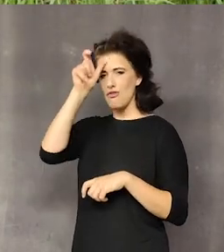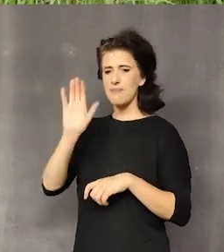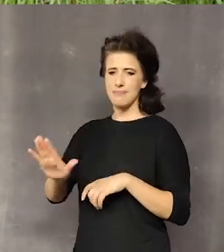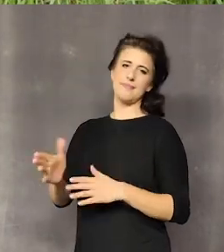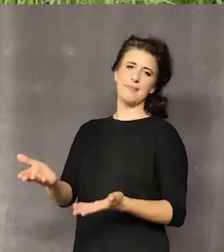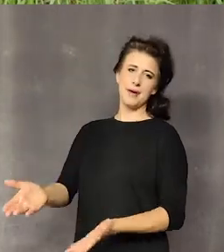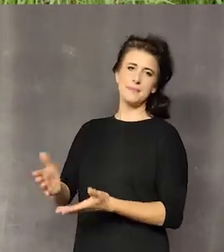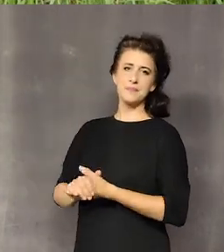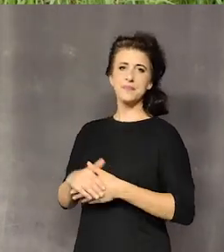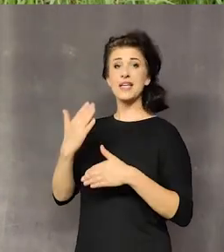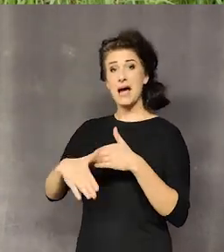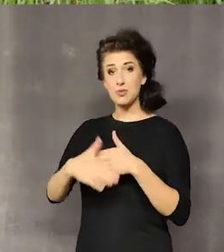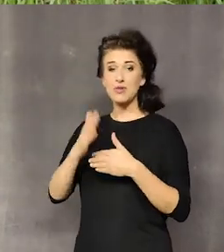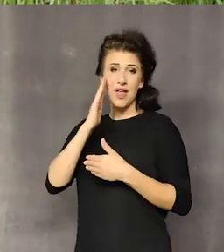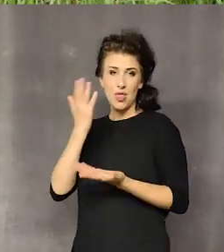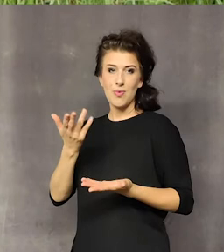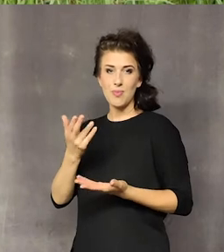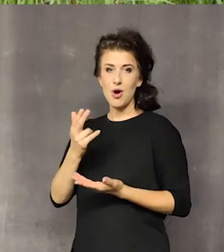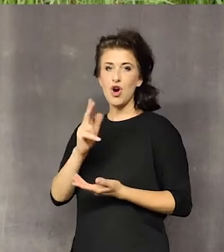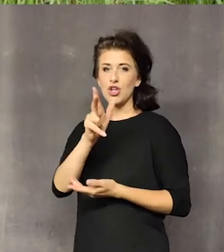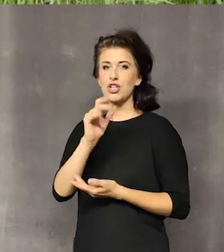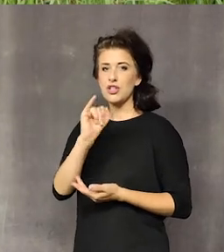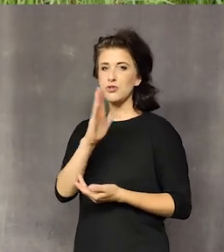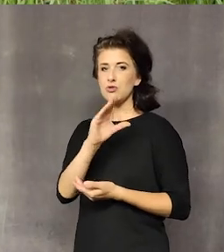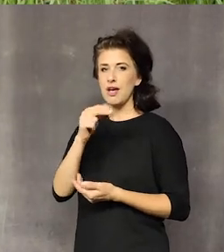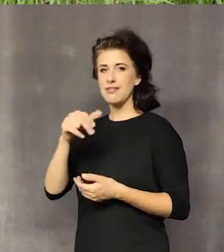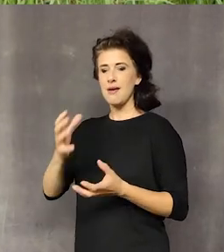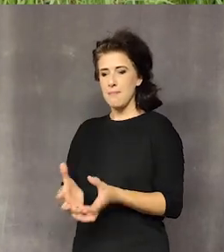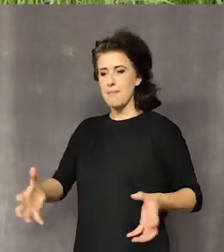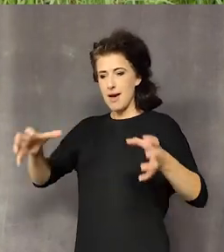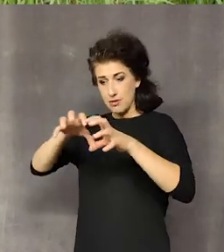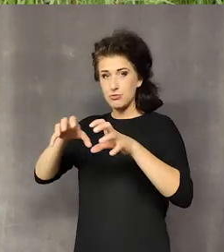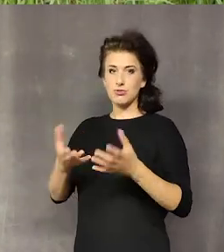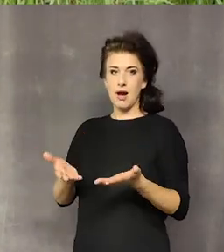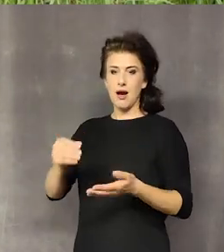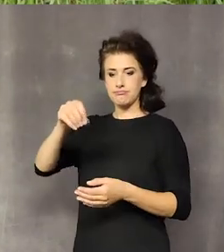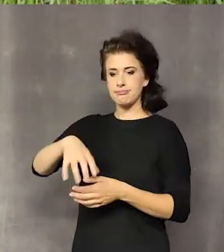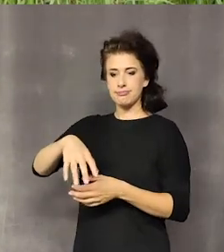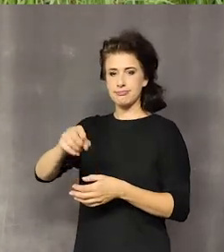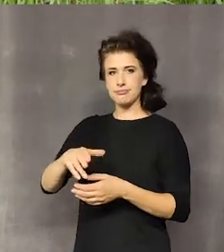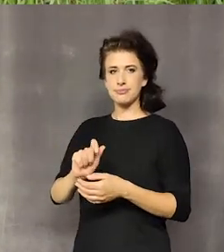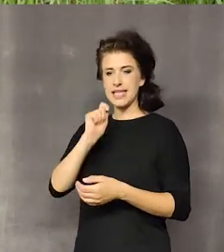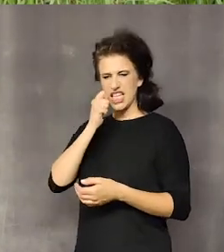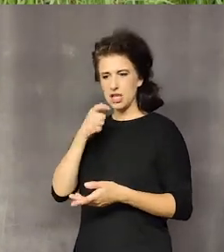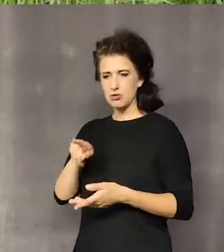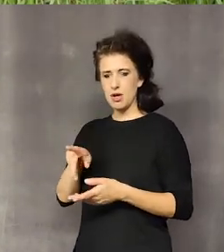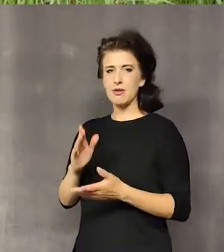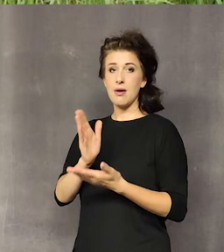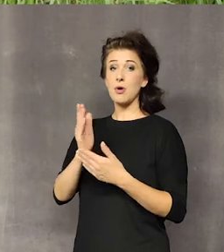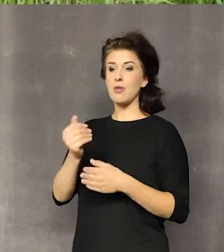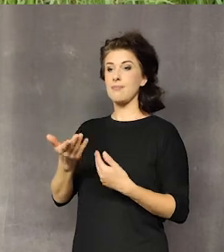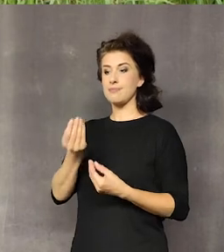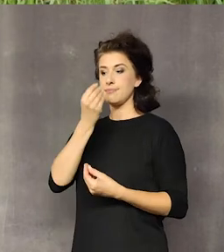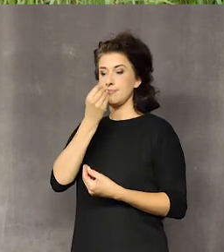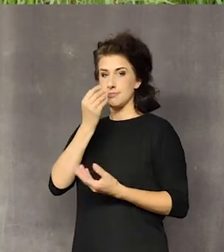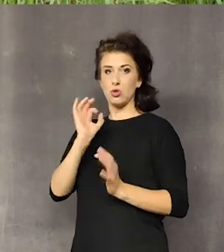Kapusta i kisimy. Do kiszenia musimy dać kminek. Wtedy te kapusty, bo niektórzy robią bez, ale trawność płynie tej kapusty